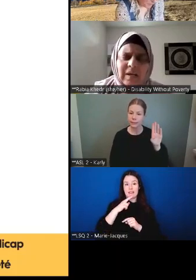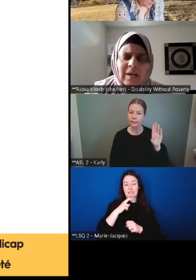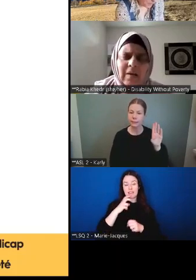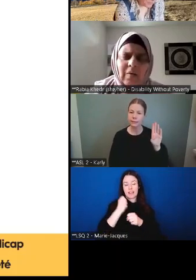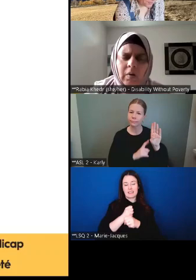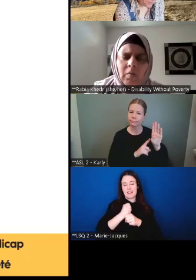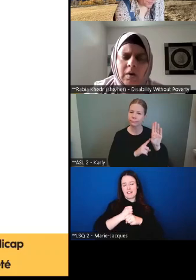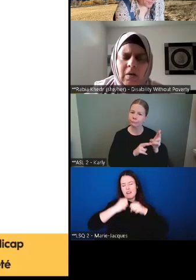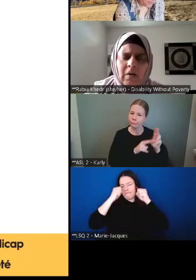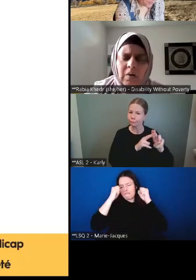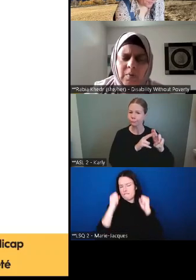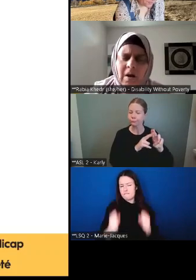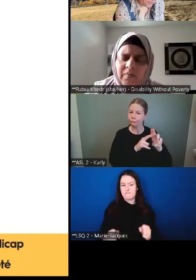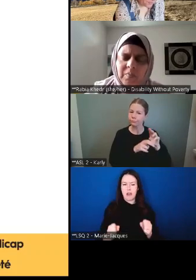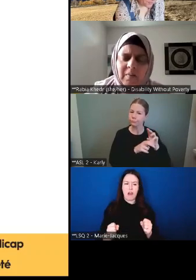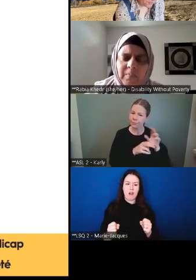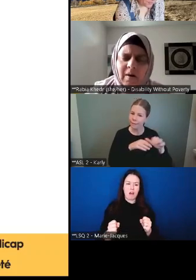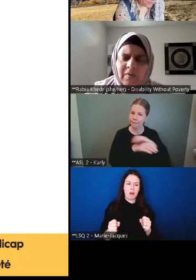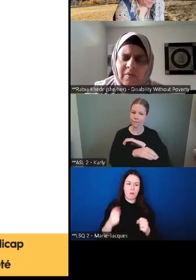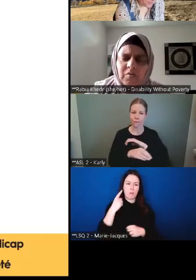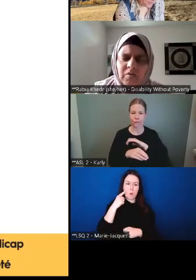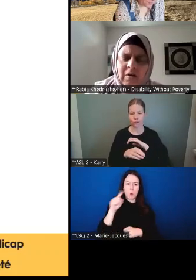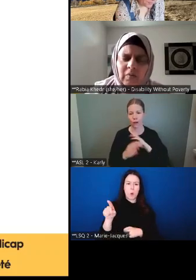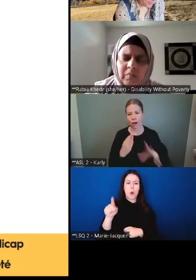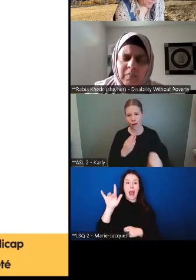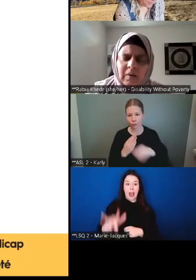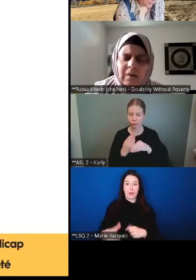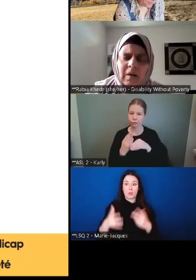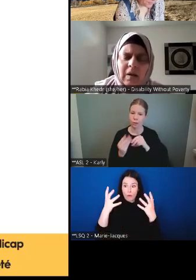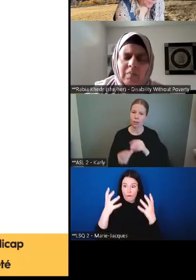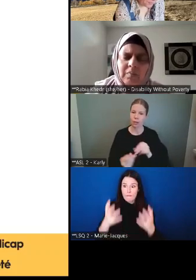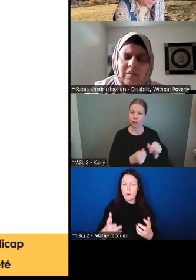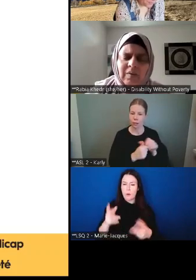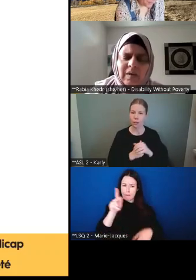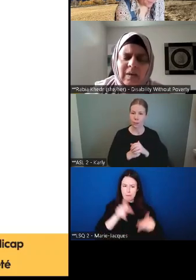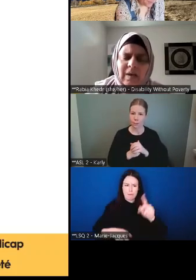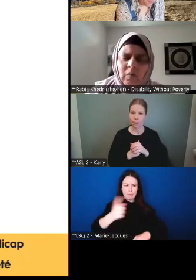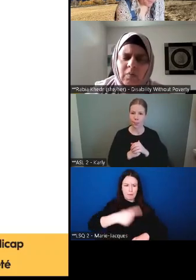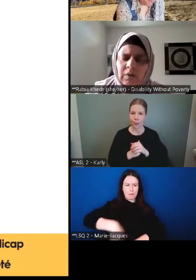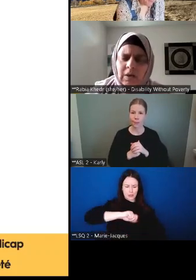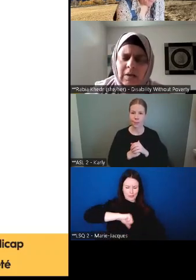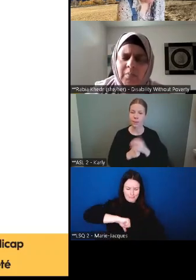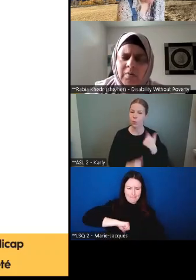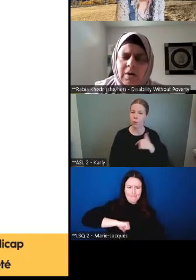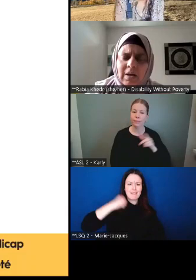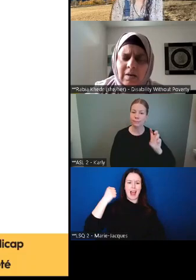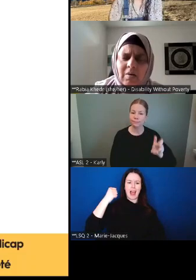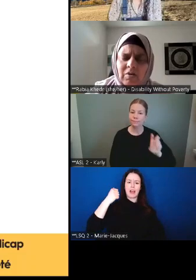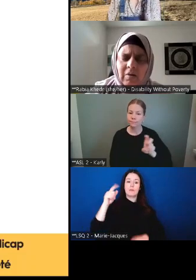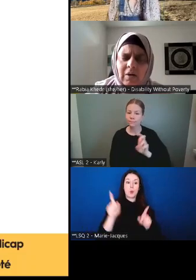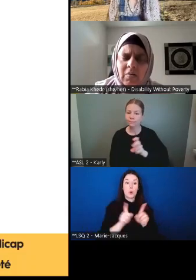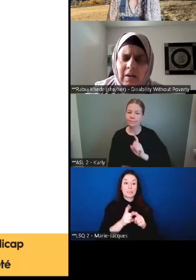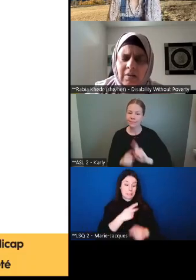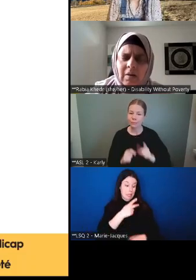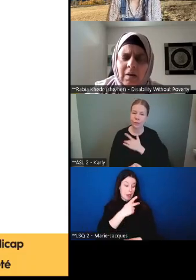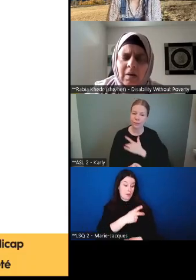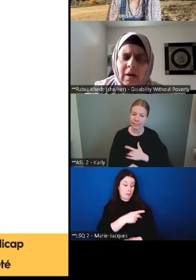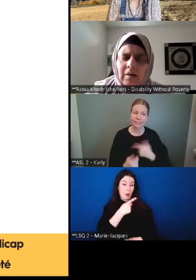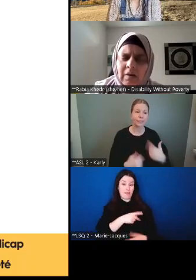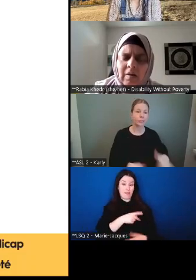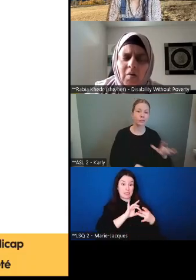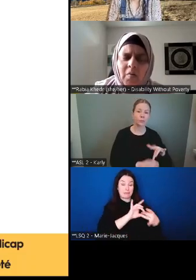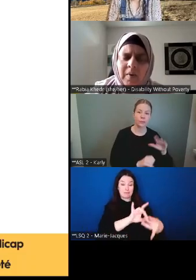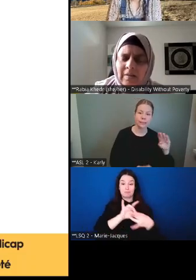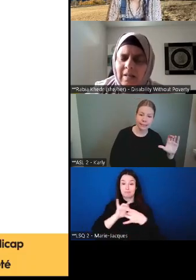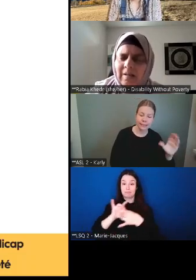parce que nous savons que les gens veulent vivre en dignité et nous travaillons aussi avec avec les provinces en Colombie-Britannique, en